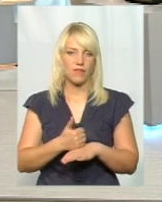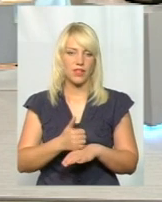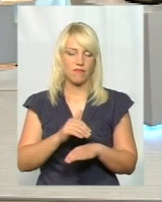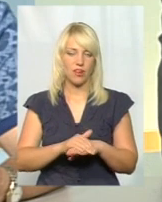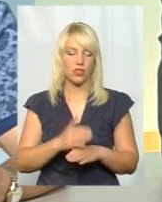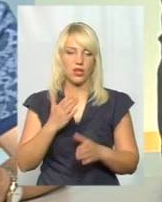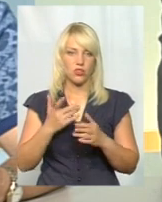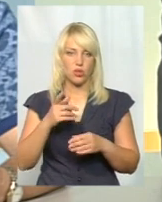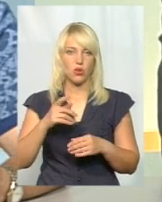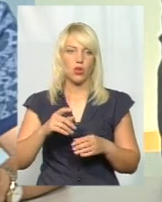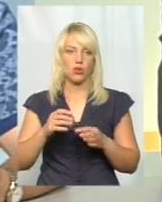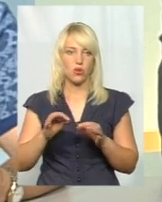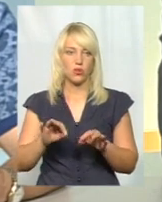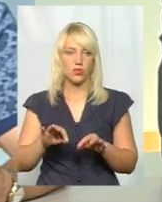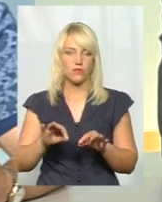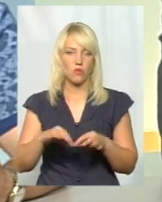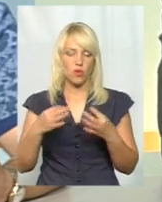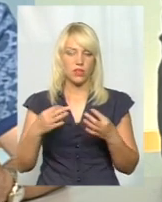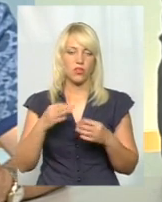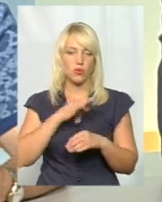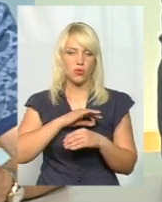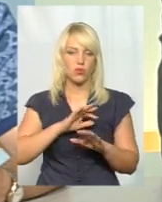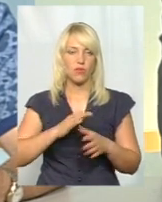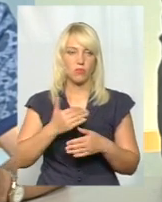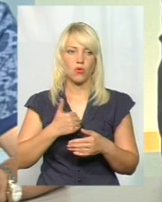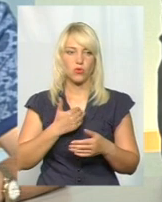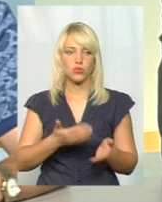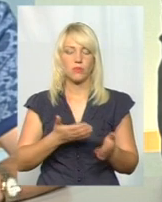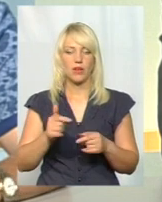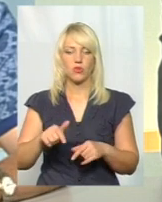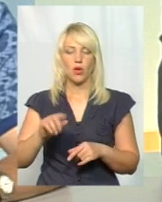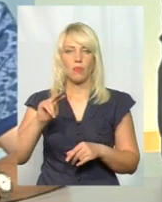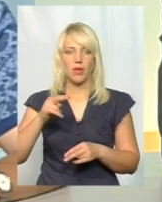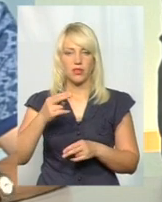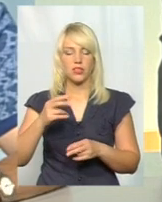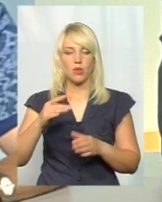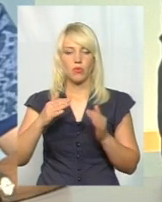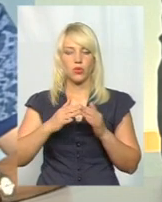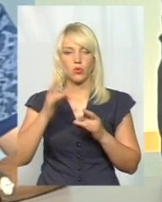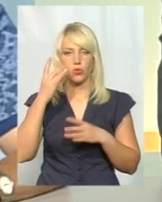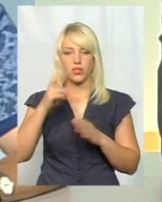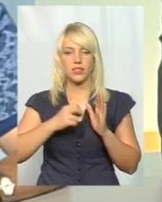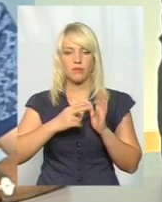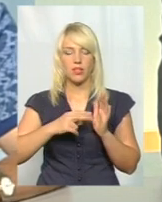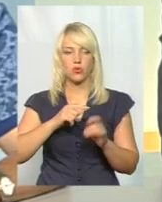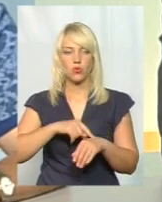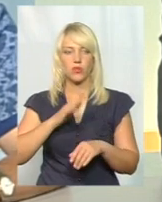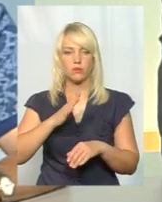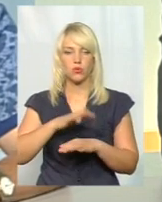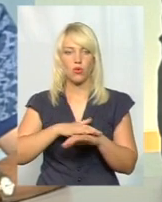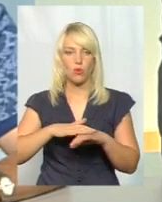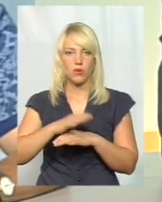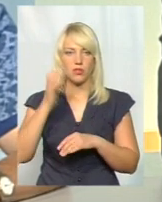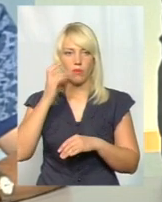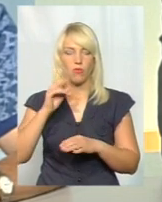Якщо дозволите, я користуюсь виплоком, хочу запросити в цю п'ятницю до будинку культури на 17-ту годину. У нас будуть громадські слухання